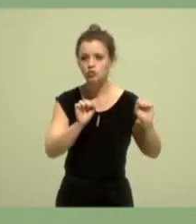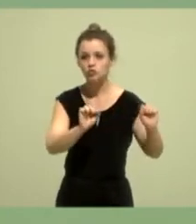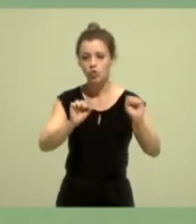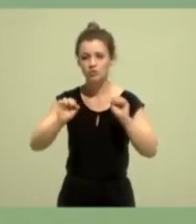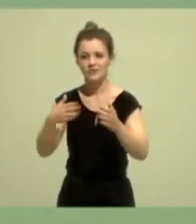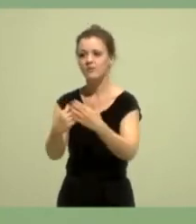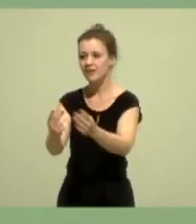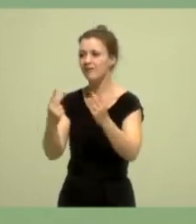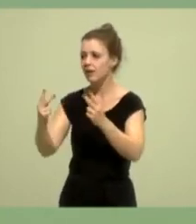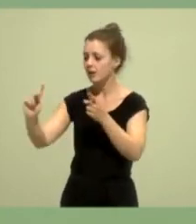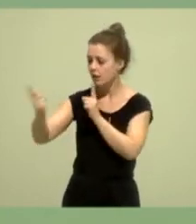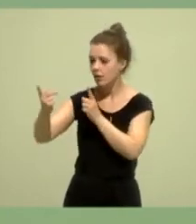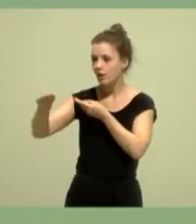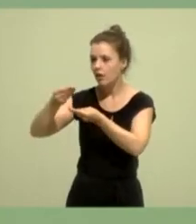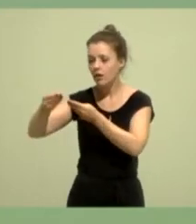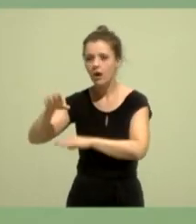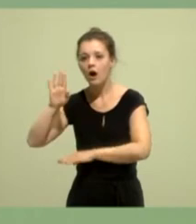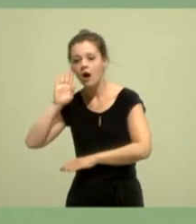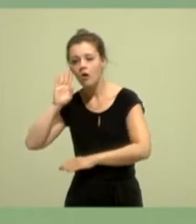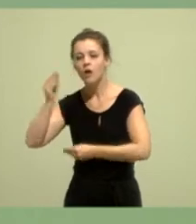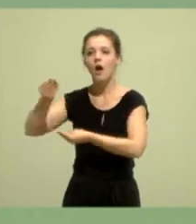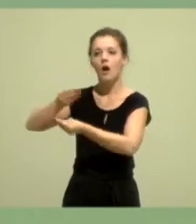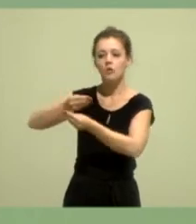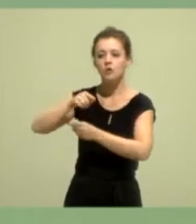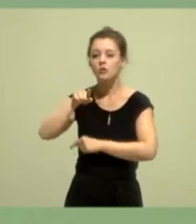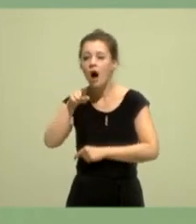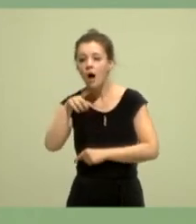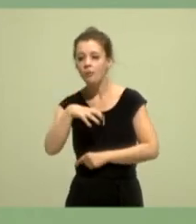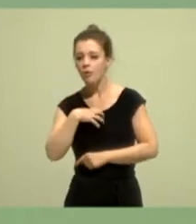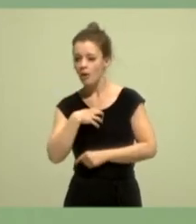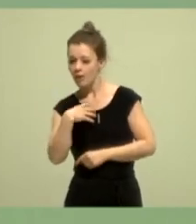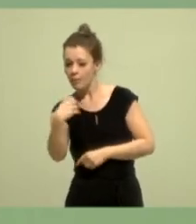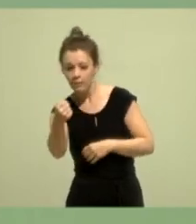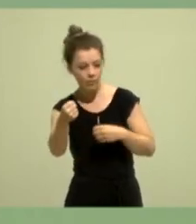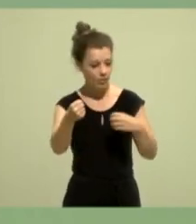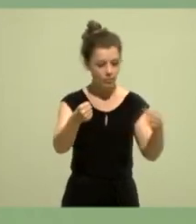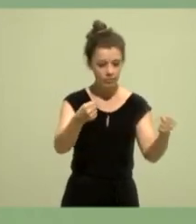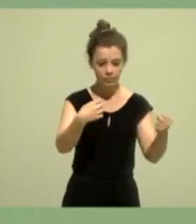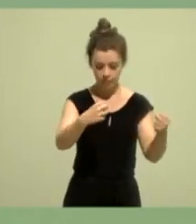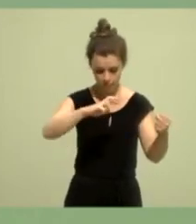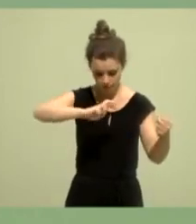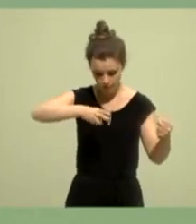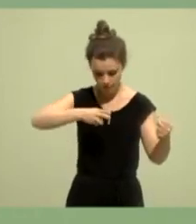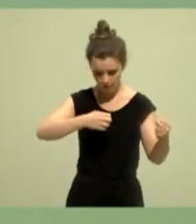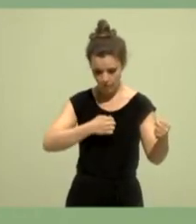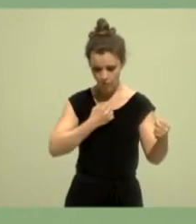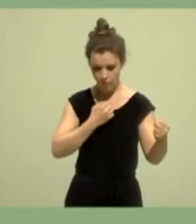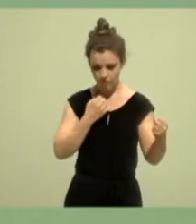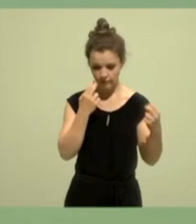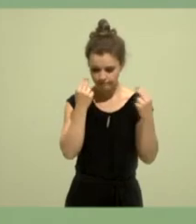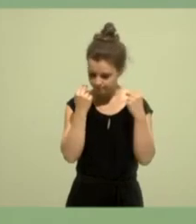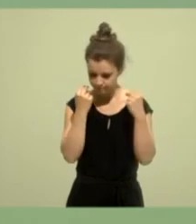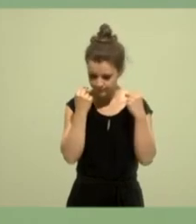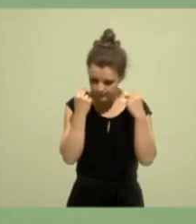zuhören. Wir müssen Probleme erkennen. Und wir müssen den Mut haben, aufzustehen und füreinander